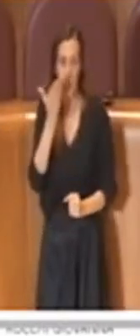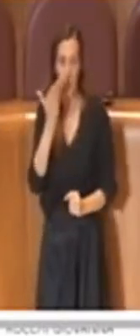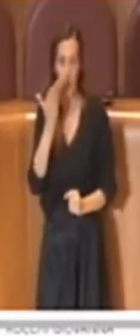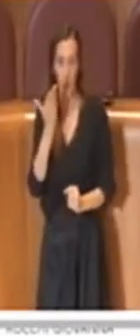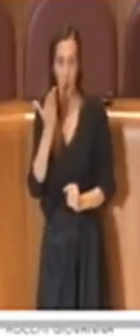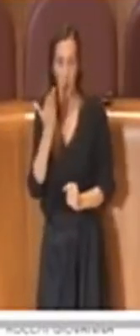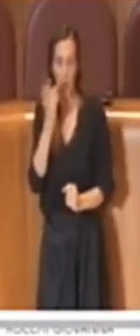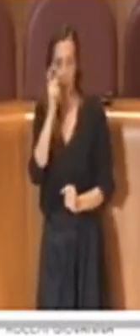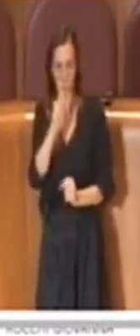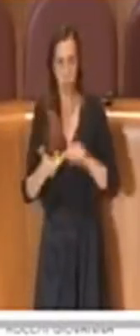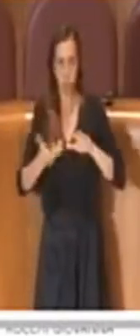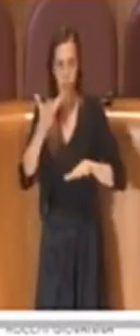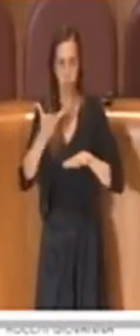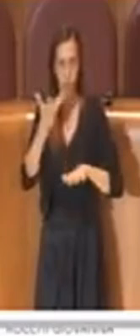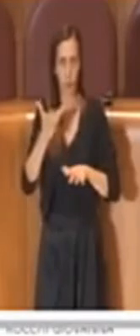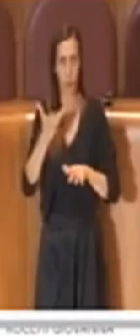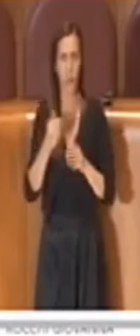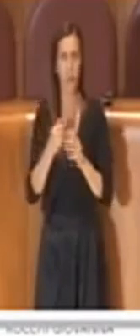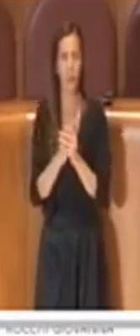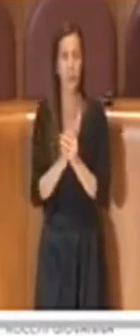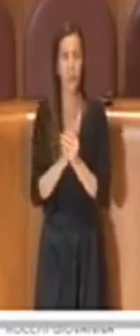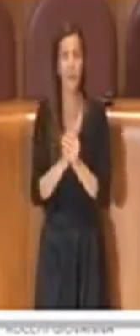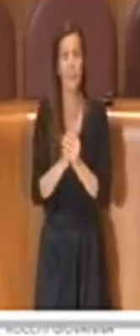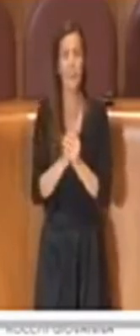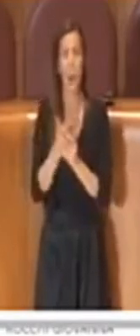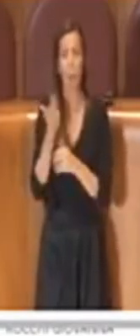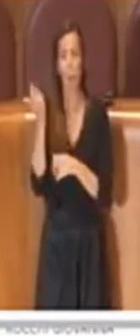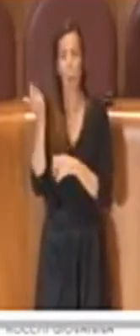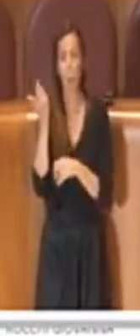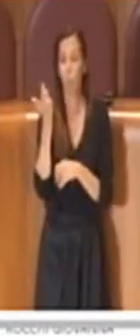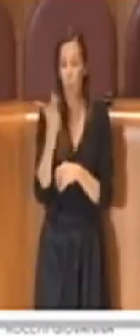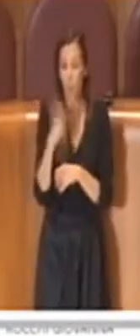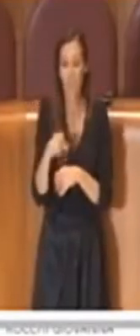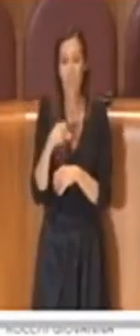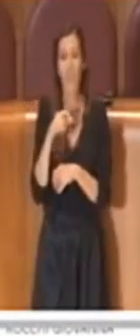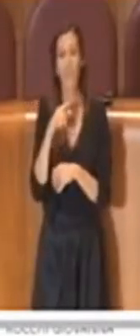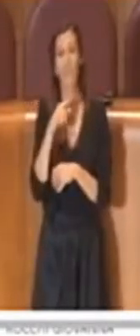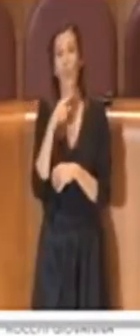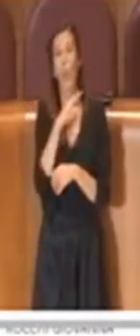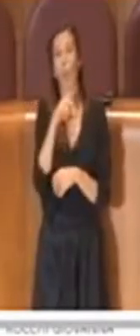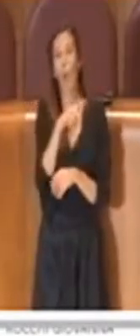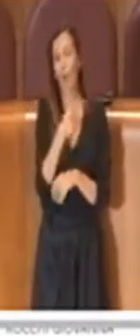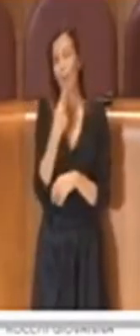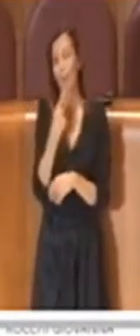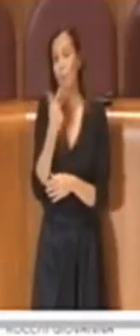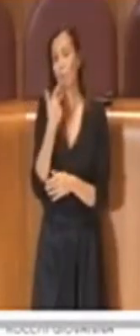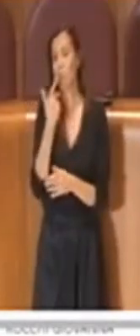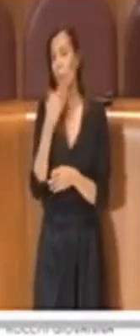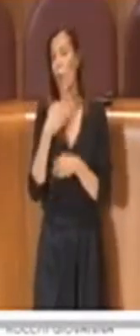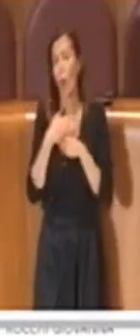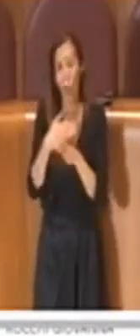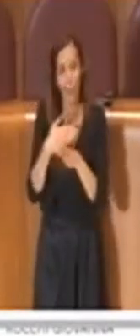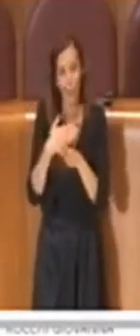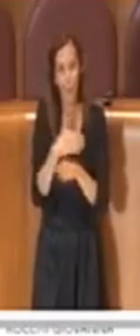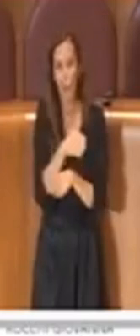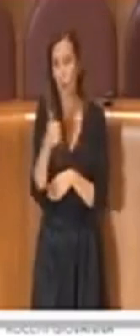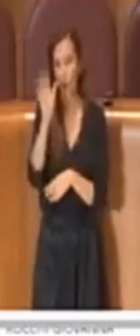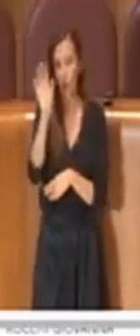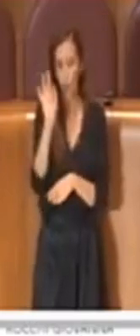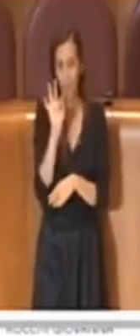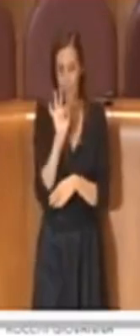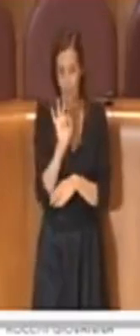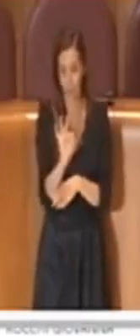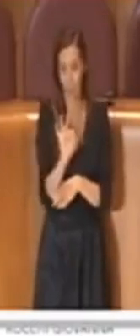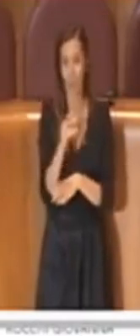soggetto, quindi nonostante poi le mitigazioni siano assolutamente condivisibili e che bisogna portare alto l